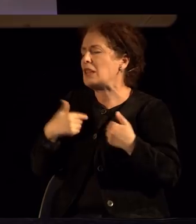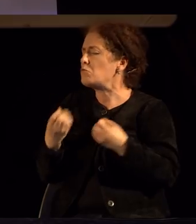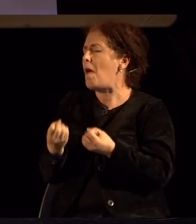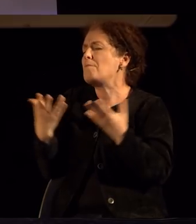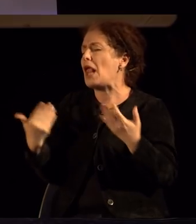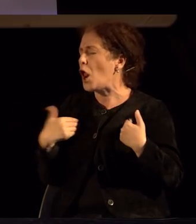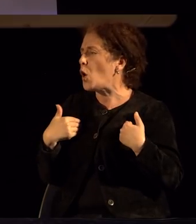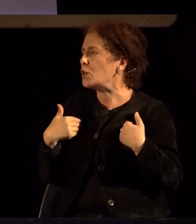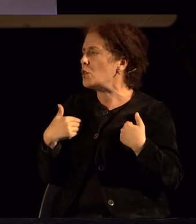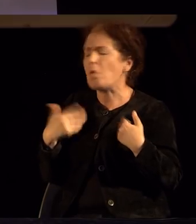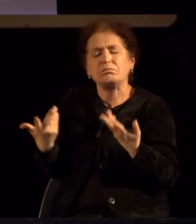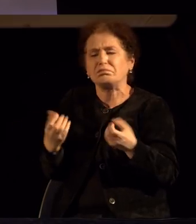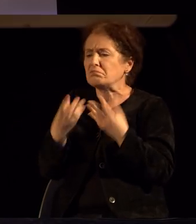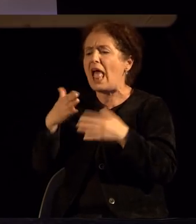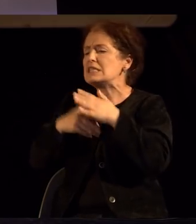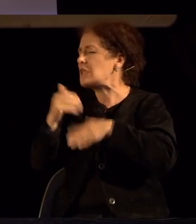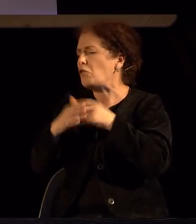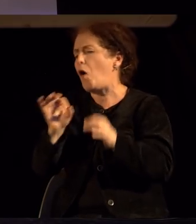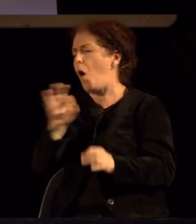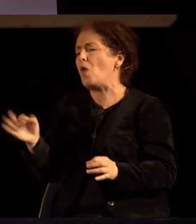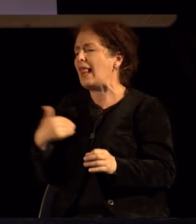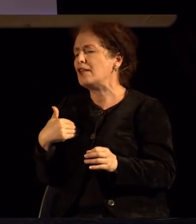за да го намали задоволството.